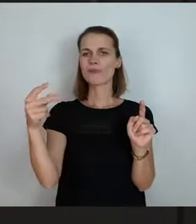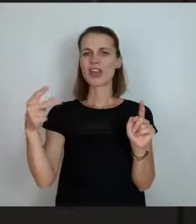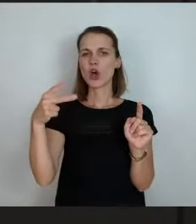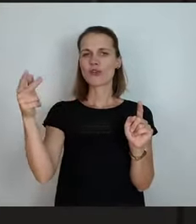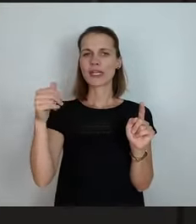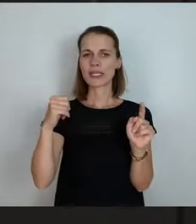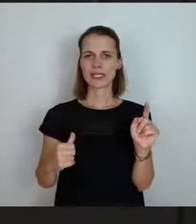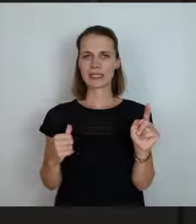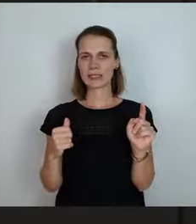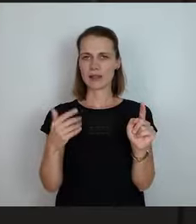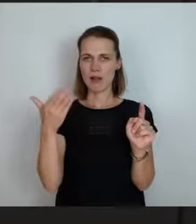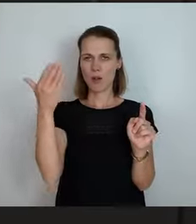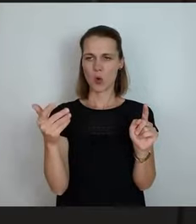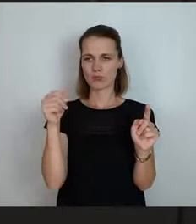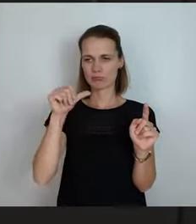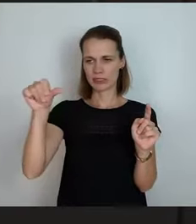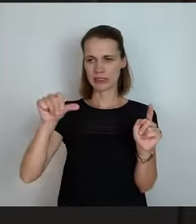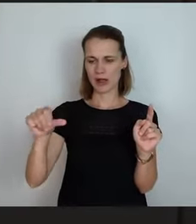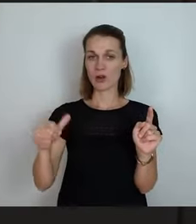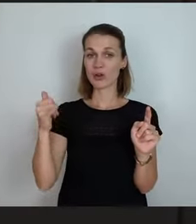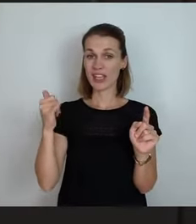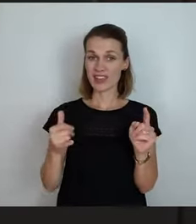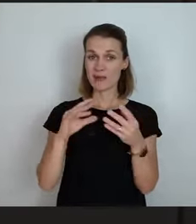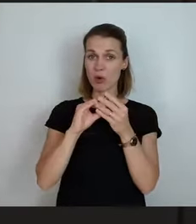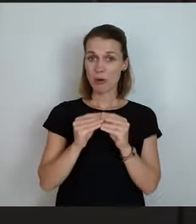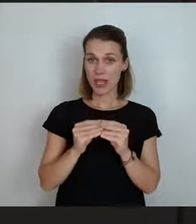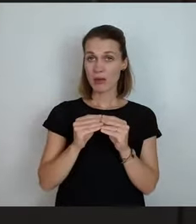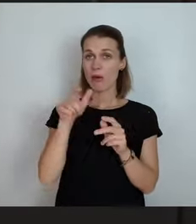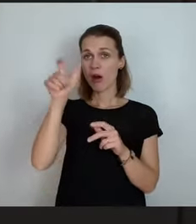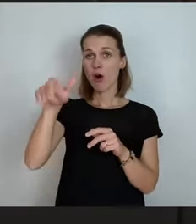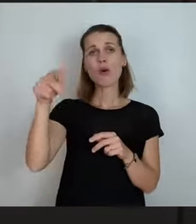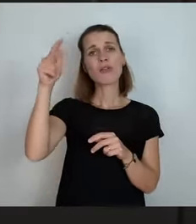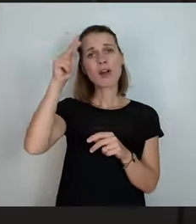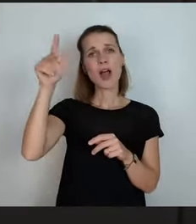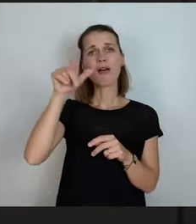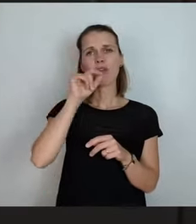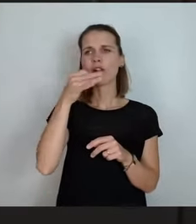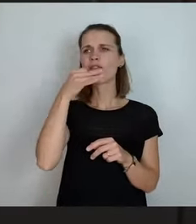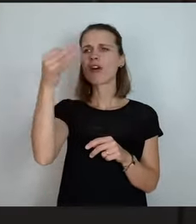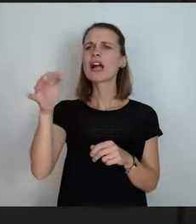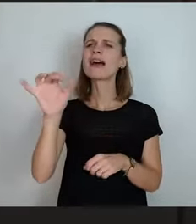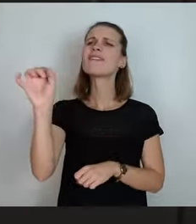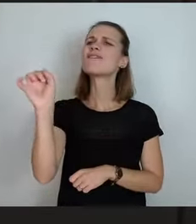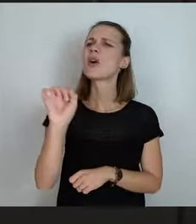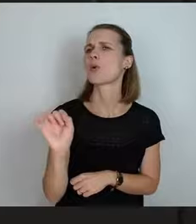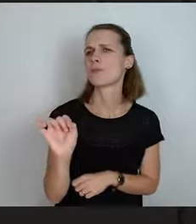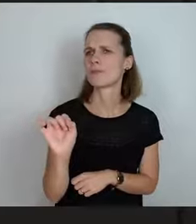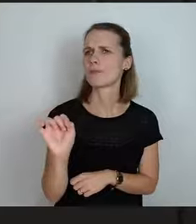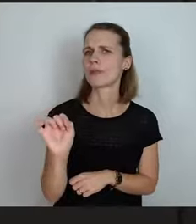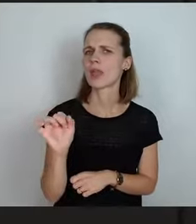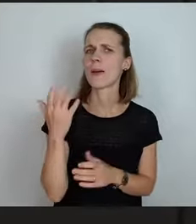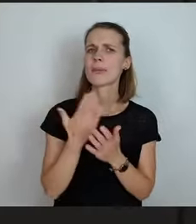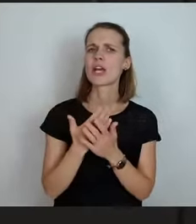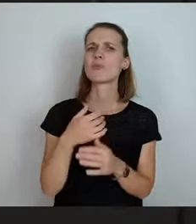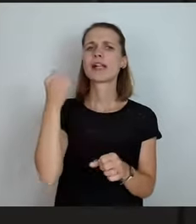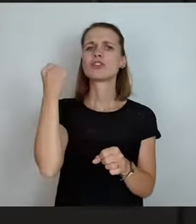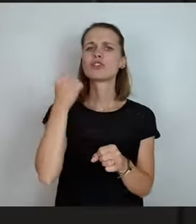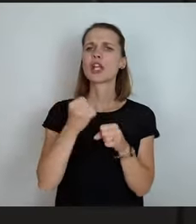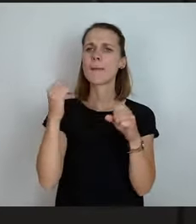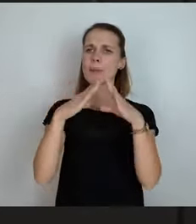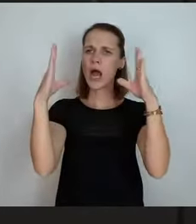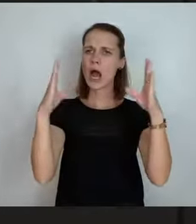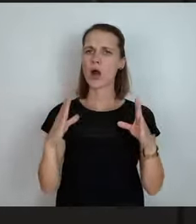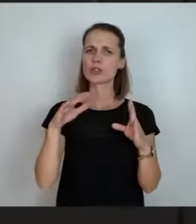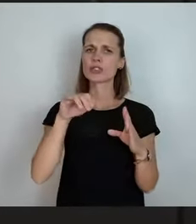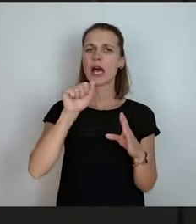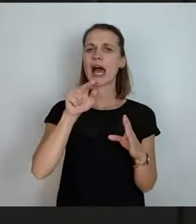nun, und da frage ich Sie, Herr Vogel, warum wird jetzt zum Beispiel nicht Stammhaus Annaberg? Dann hätten